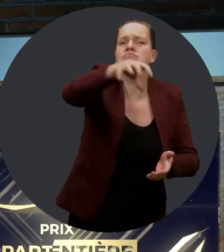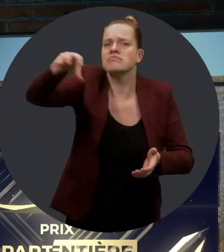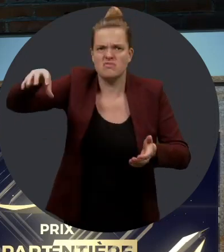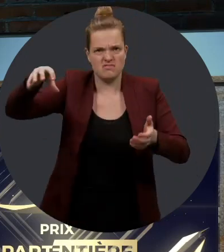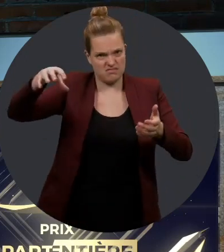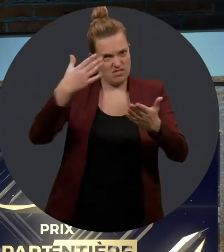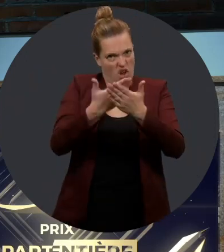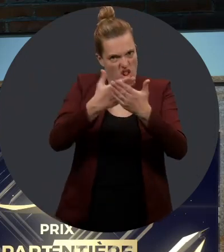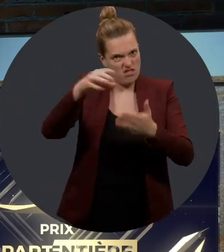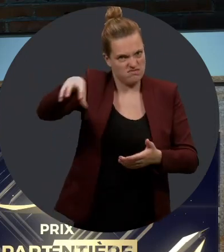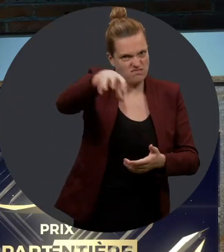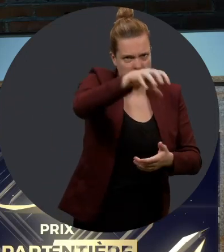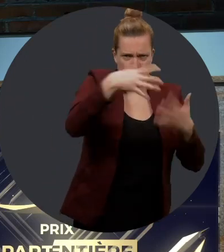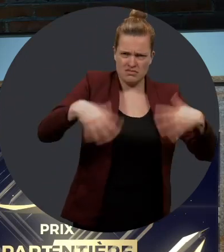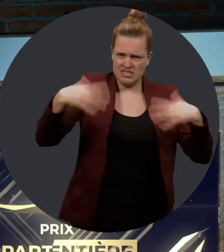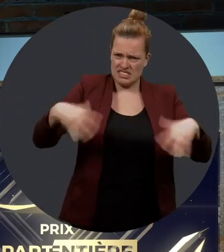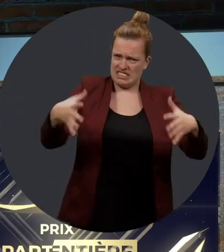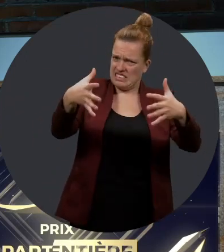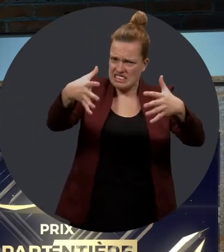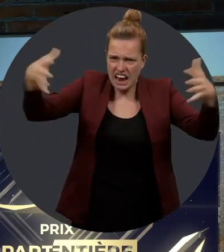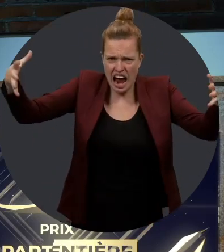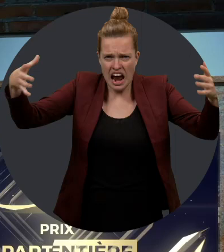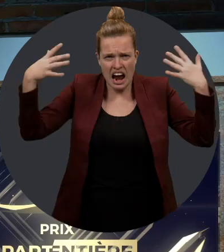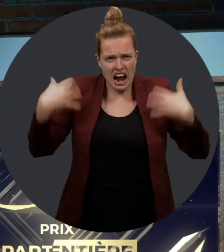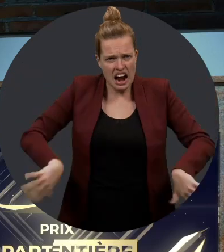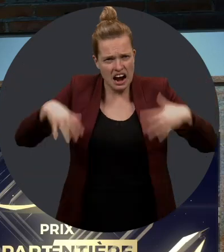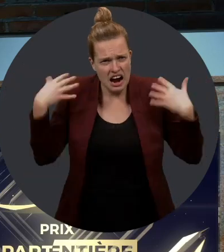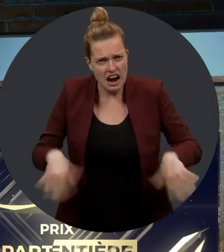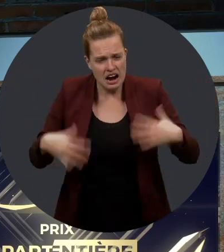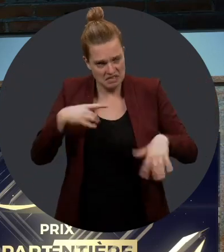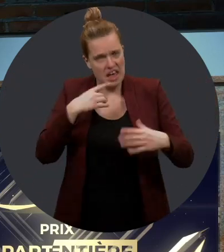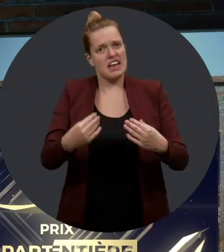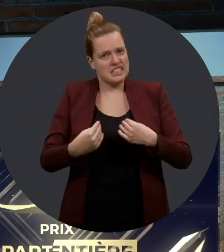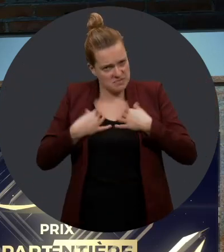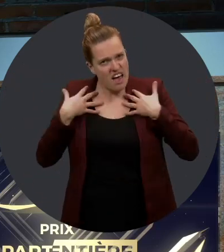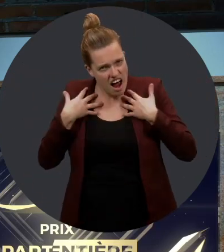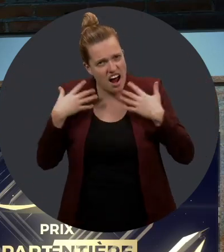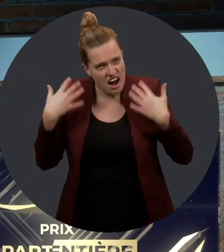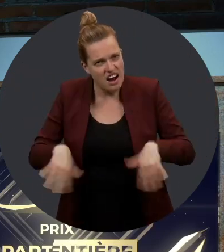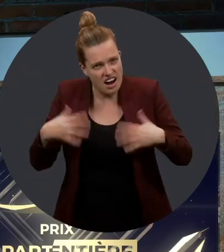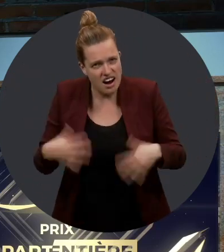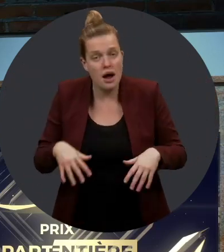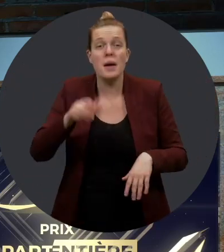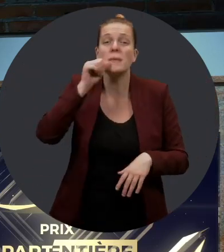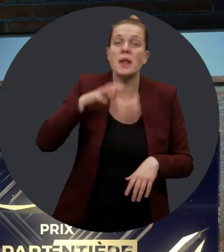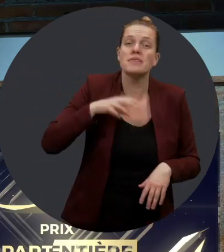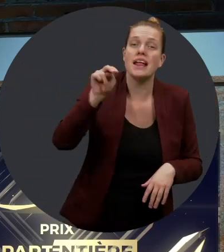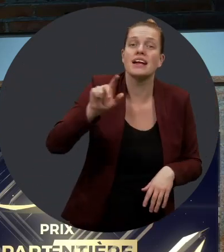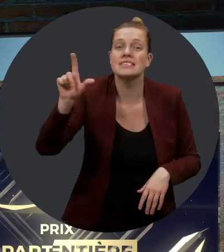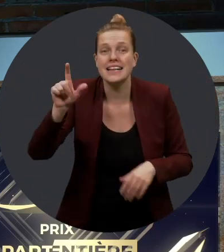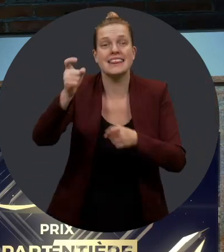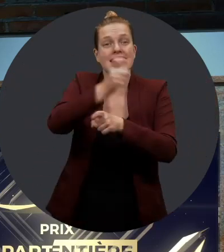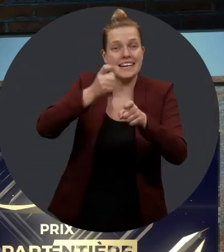de vos centres. Vous êtes un établissement d'enseignement vraiment inspirant et le territoire que vous couvrez, il est vaste. Madame Nathalie